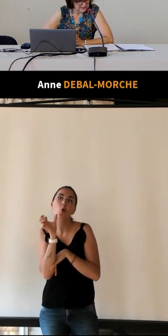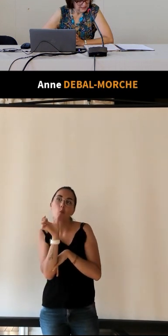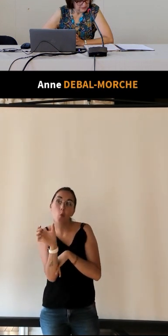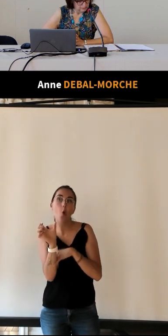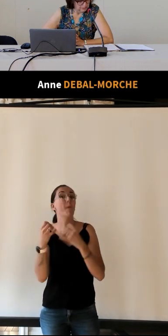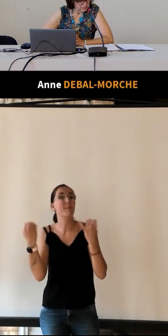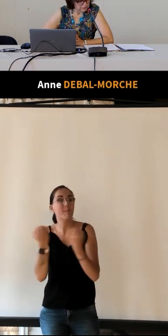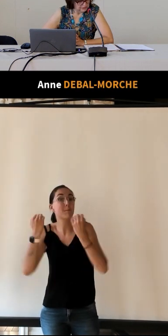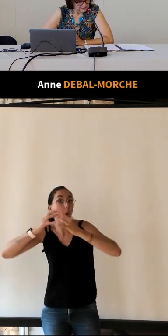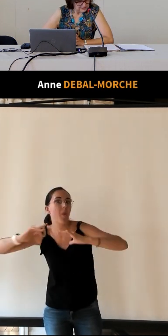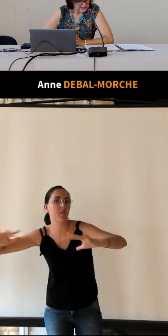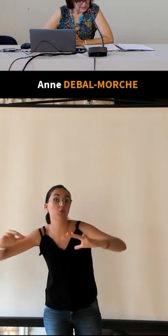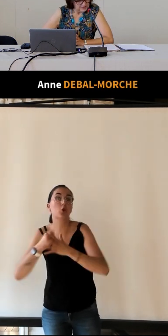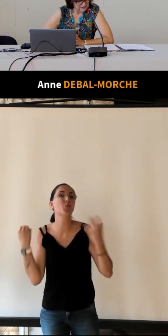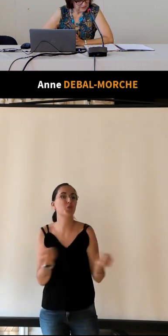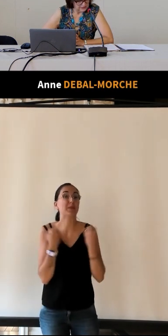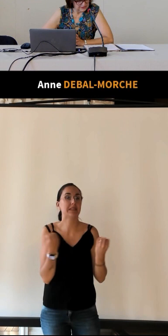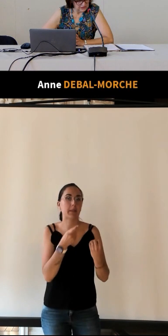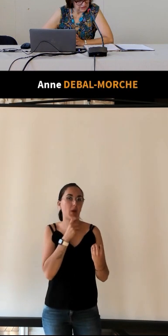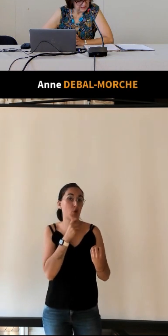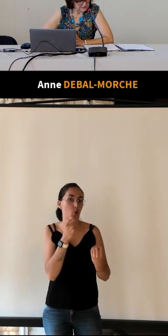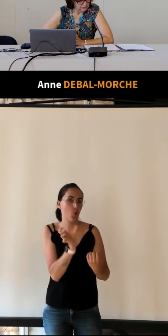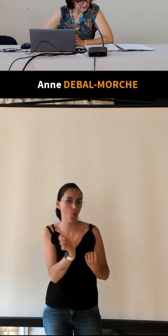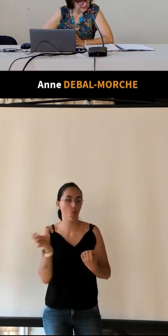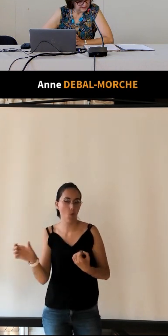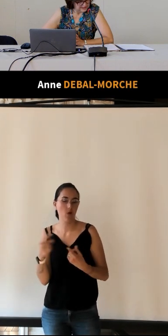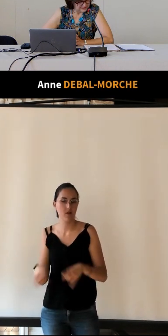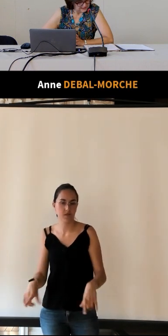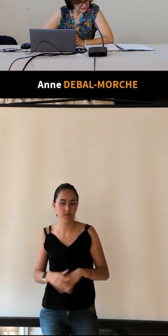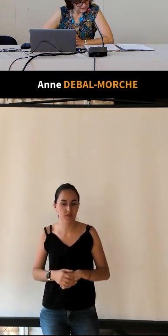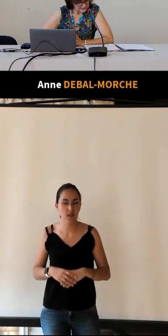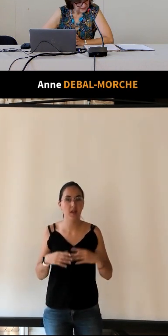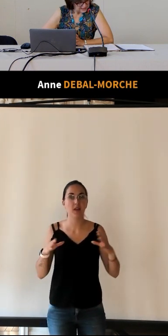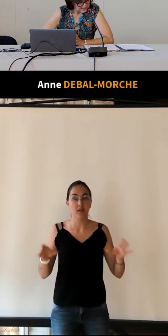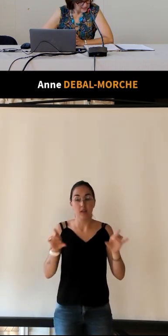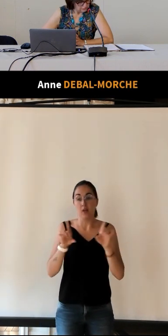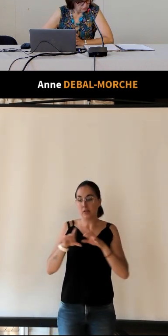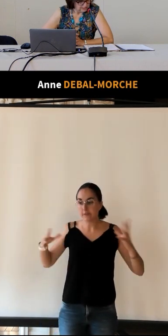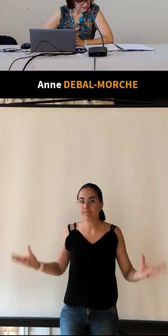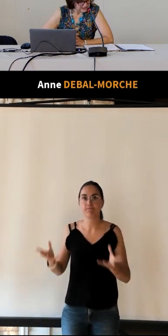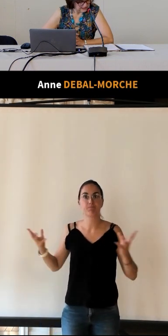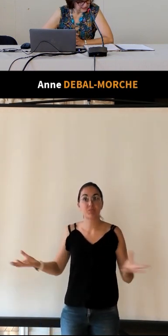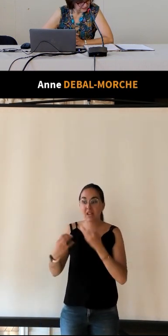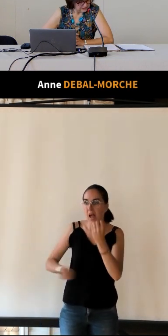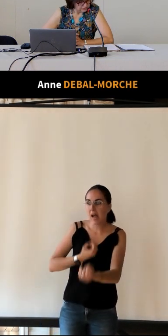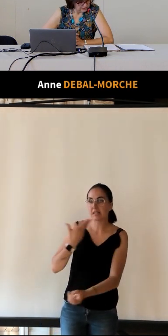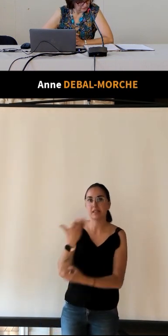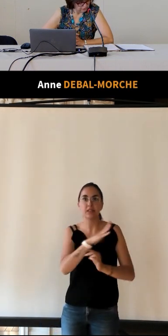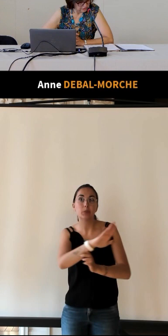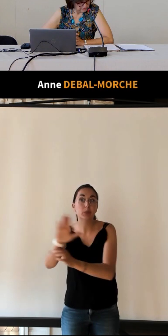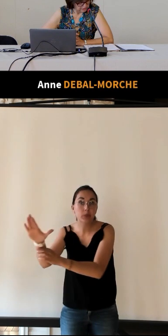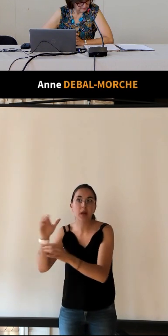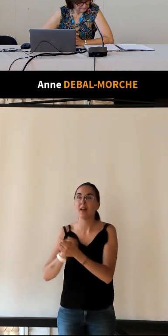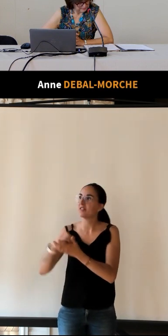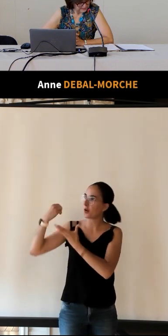ou promotion à la mise en valeur des richesses naturelles et artistiques et surtout il maintient les traditions et le